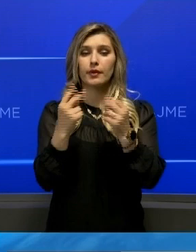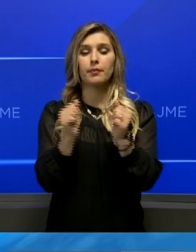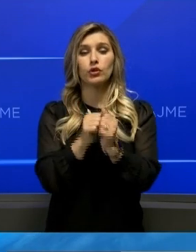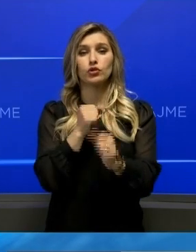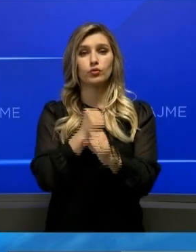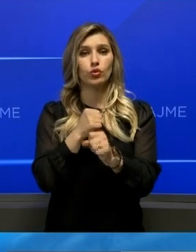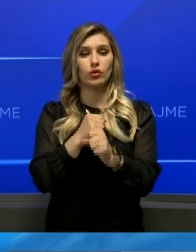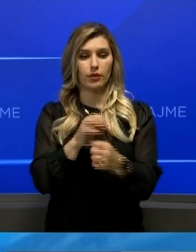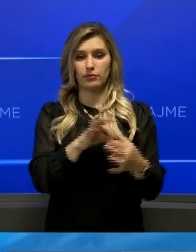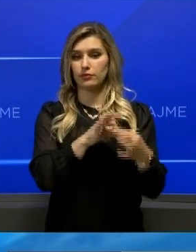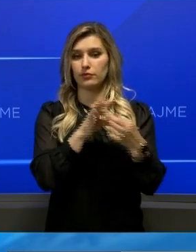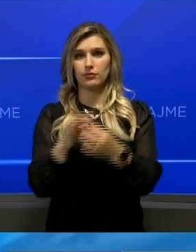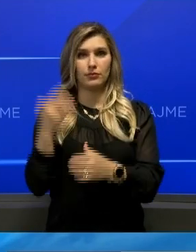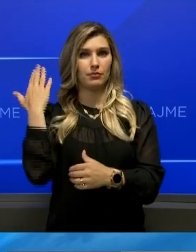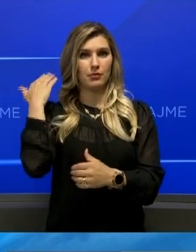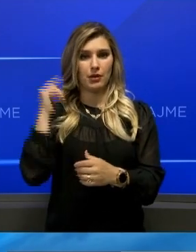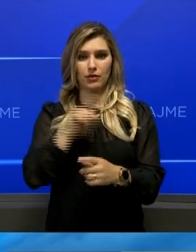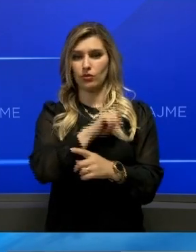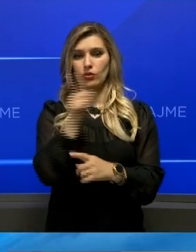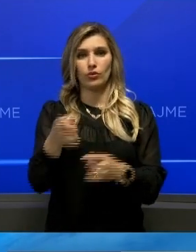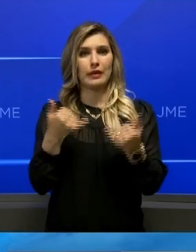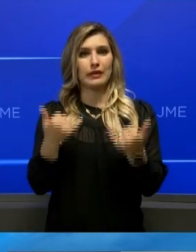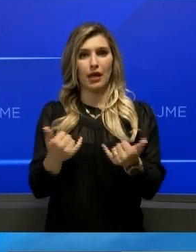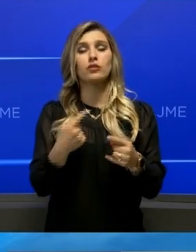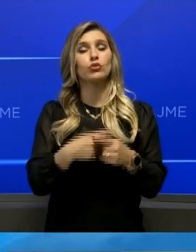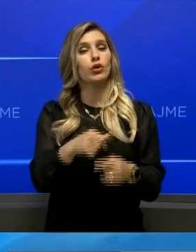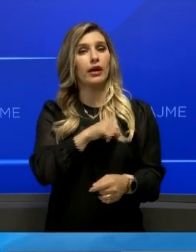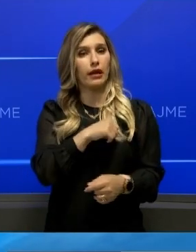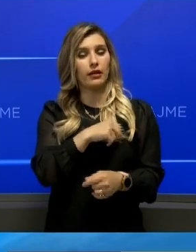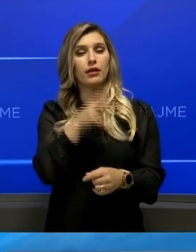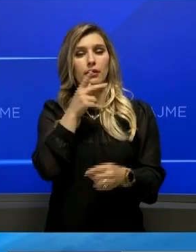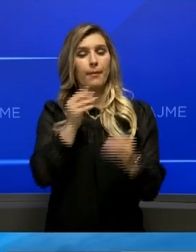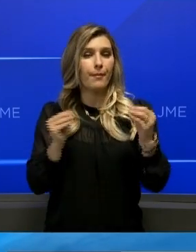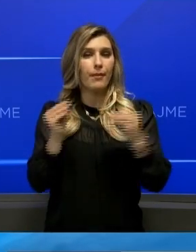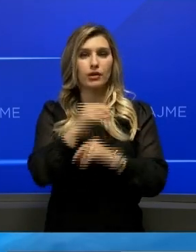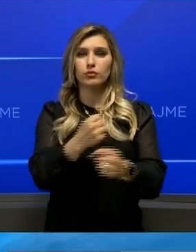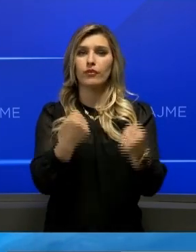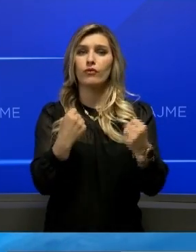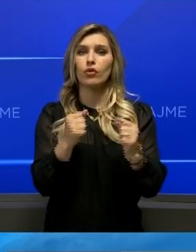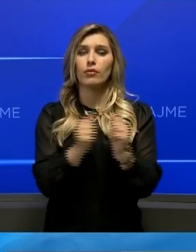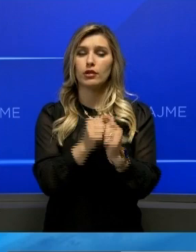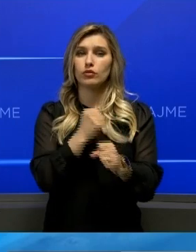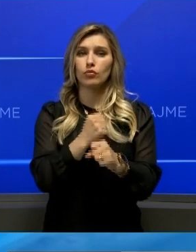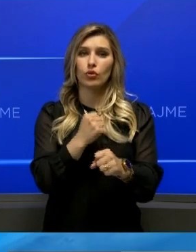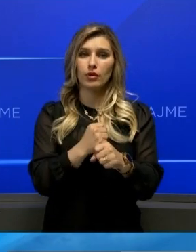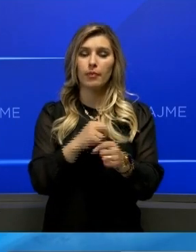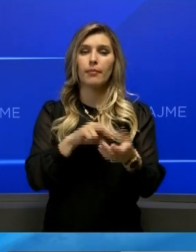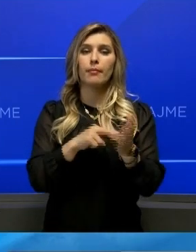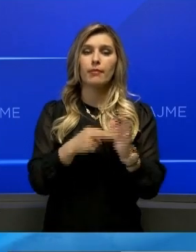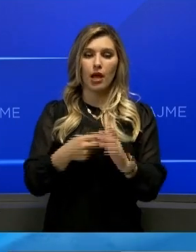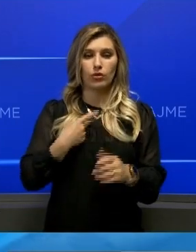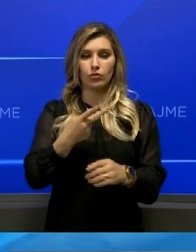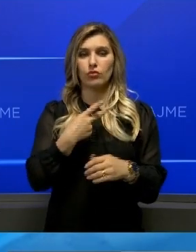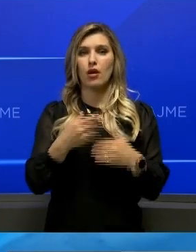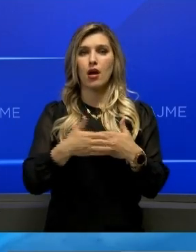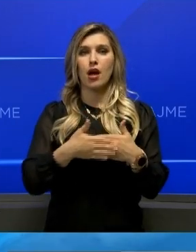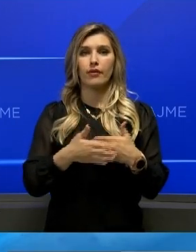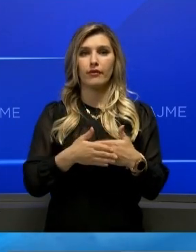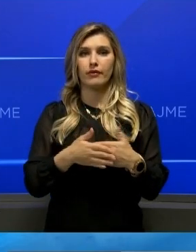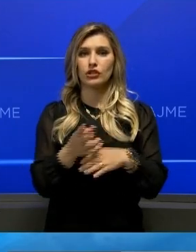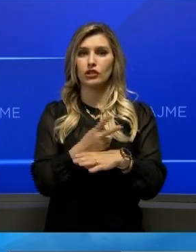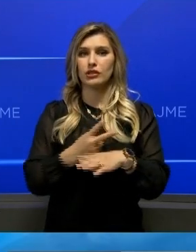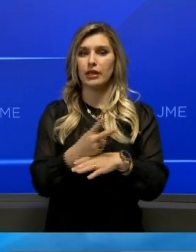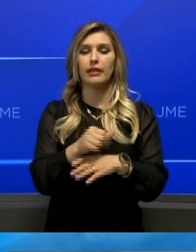bashkëpunimit të deritashëm duke shprejër interesimin për intensifikimin e bashkëpunimit dhe koordinimit si dy vend e fëqinje për që është